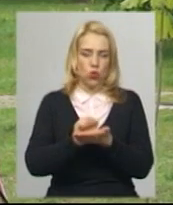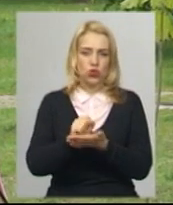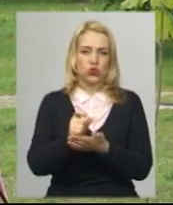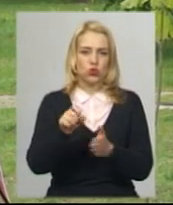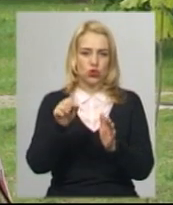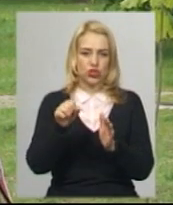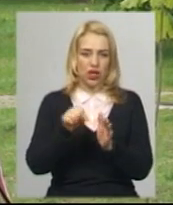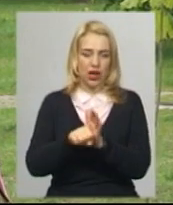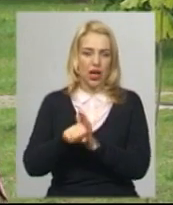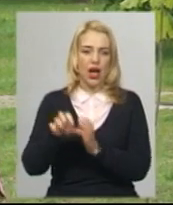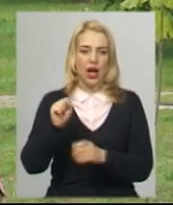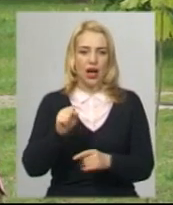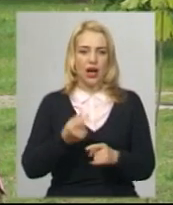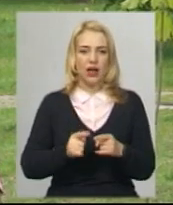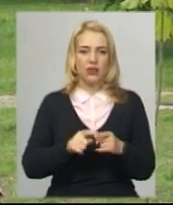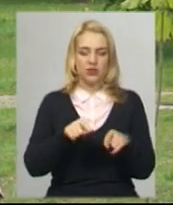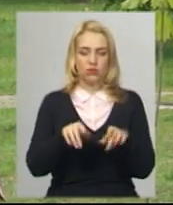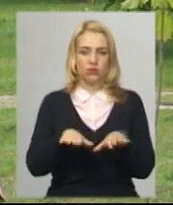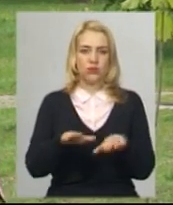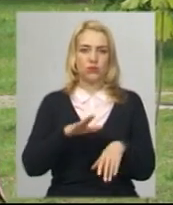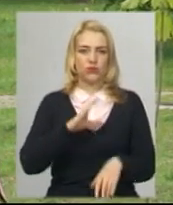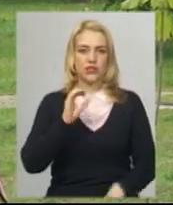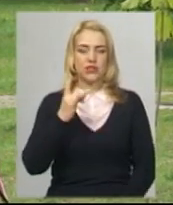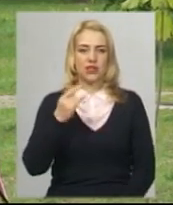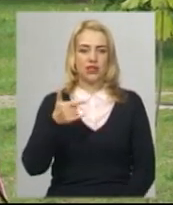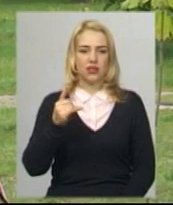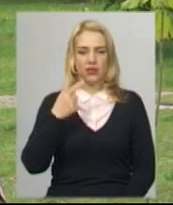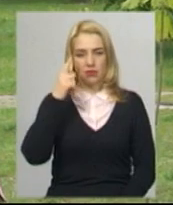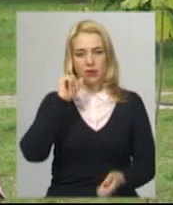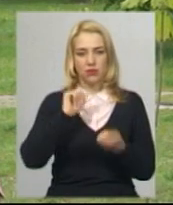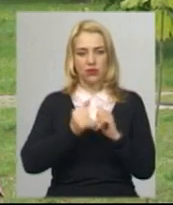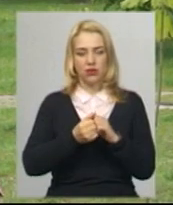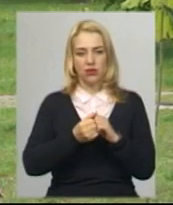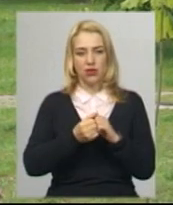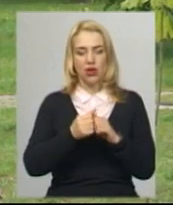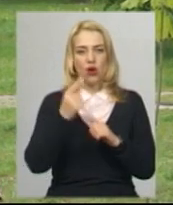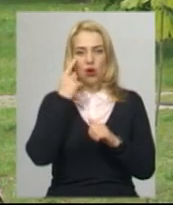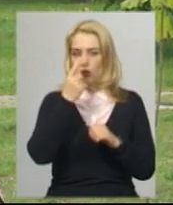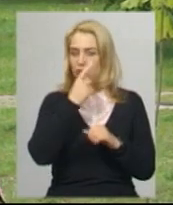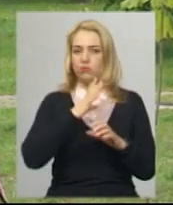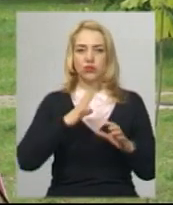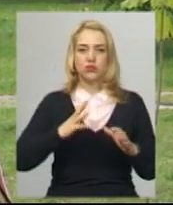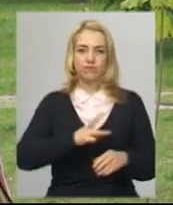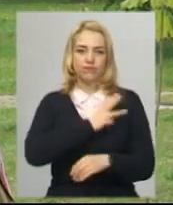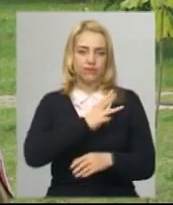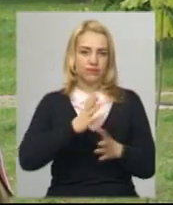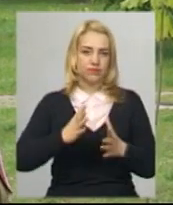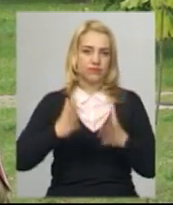якраз Сергій. І пам'ятає його очі, а вони горіли, просто-напросто горіли.